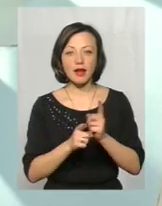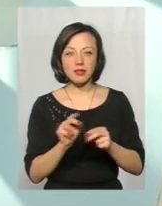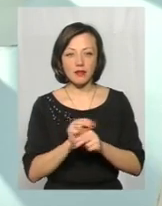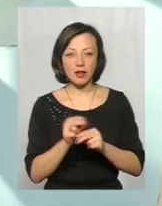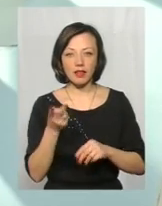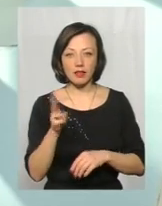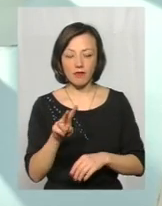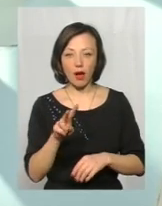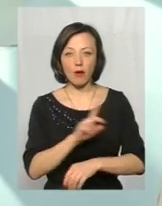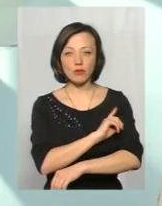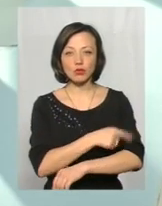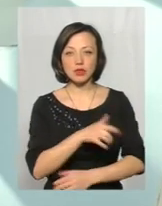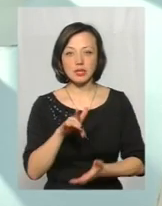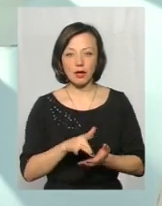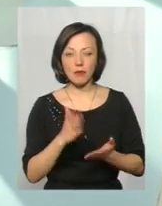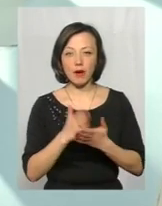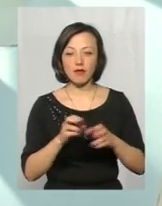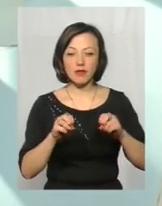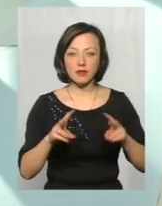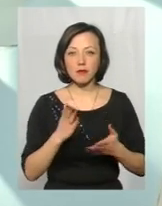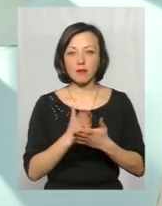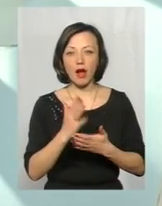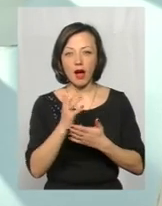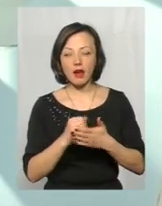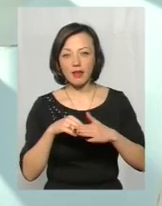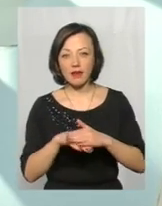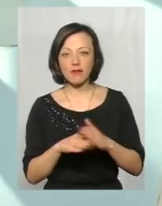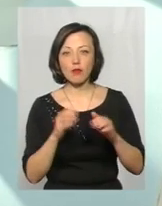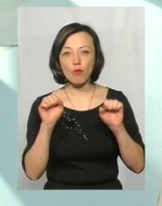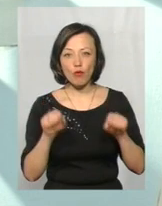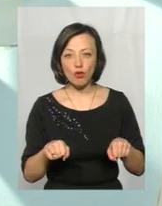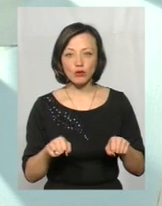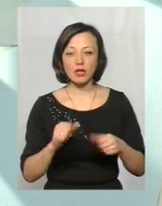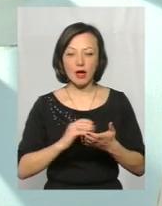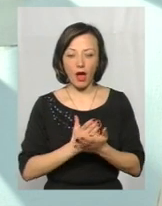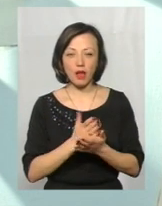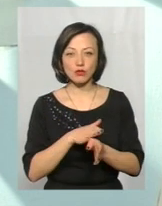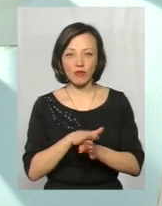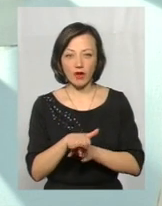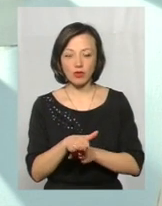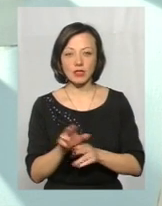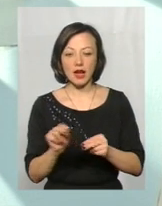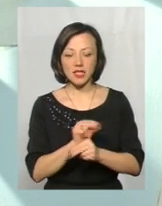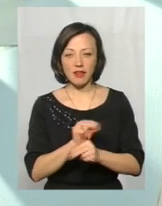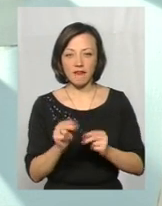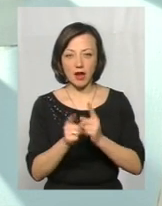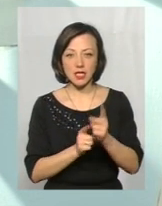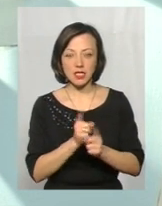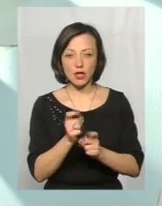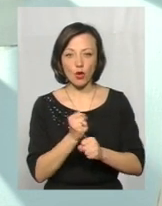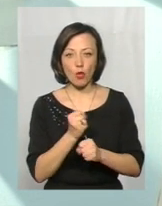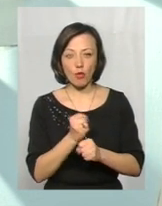два потужних центри, які мають фахівці, мають свої архіви, фонди, які можуть якісно виконати реставраційні роботи.